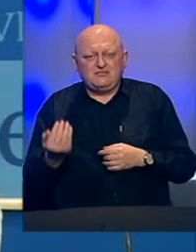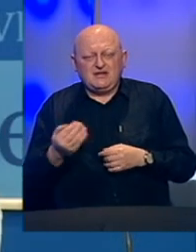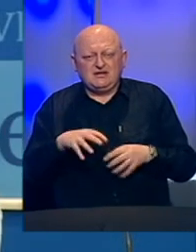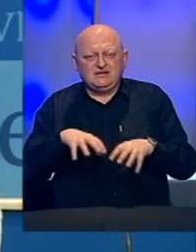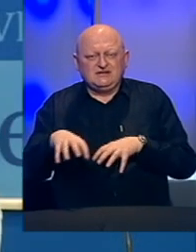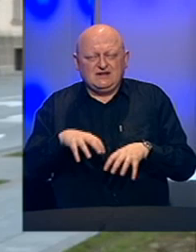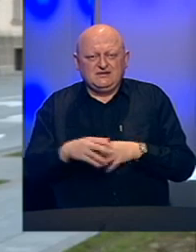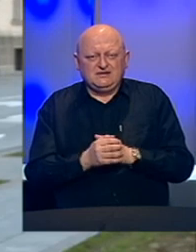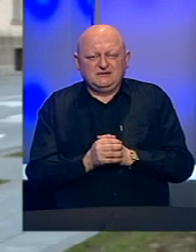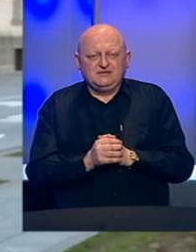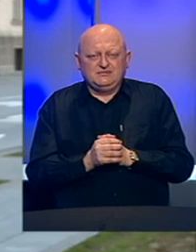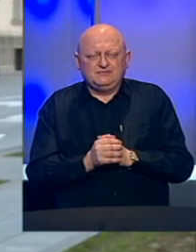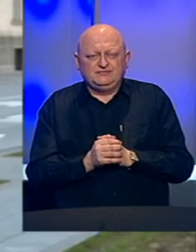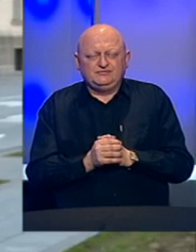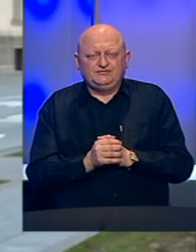za radnike.